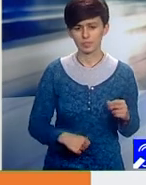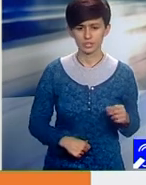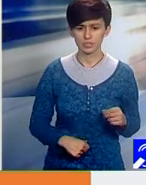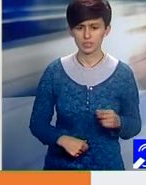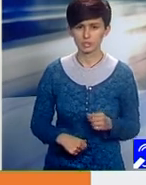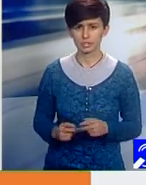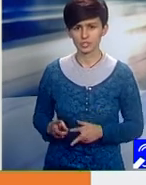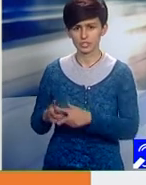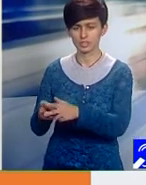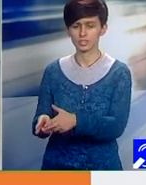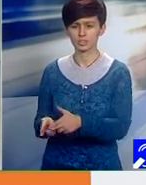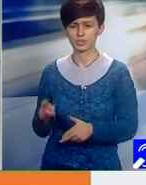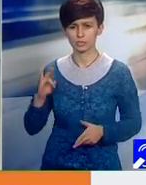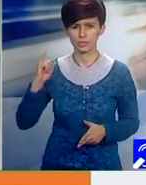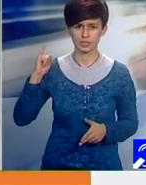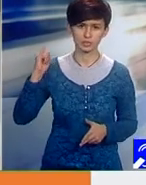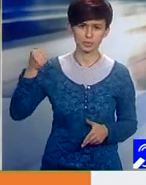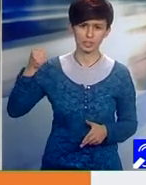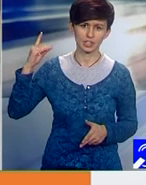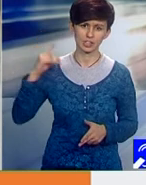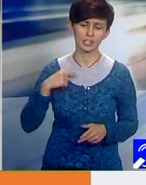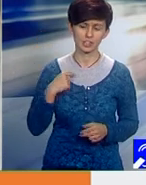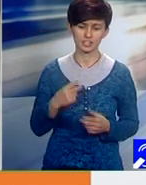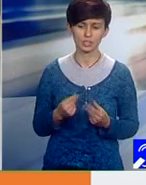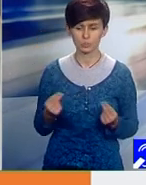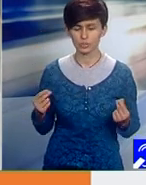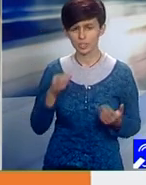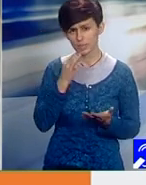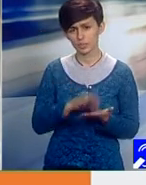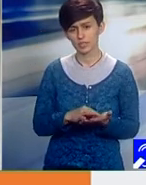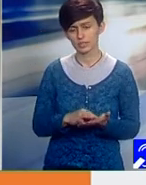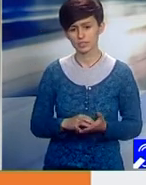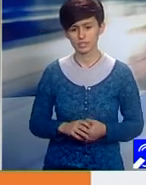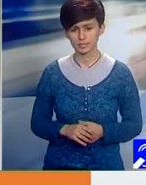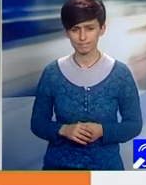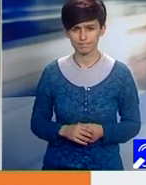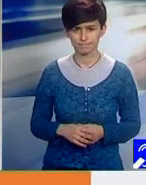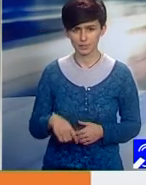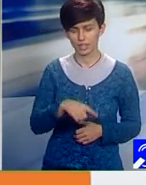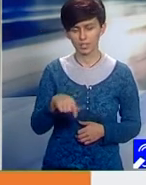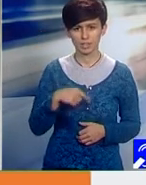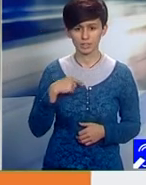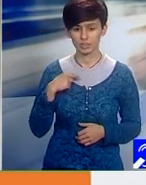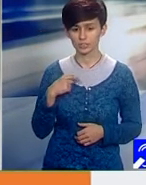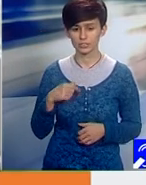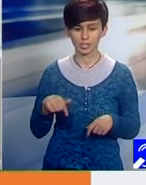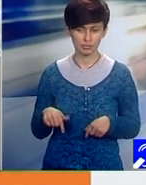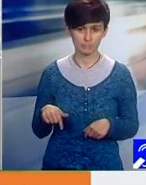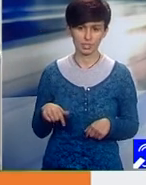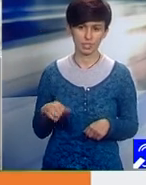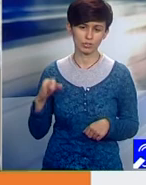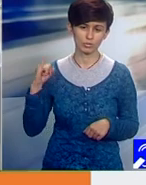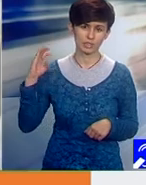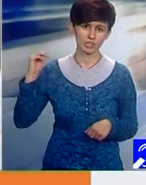spre iad e presărat numai cu promisiuni. Dar noi suntem cei care suntem în iad acum. Noi suntem